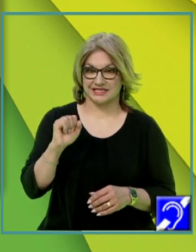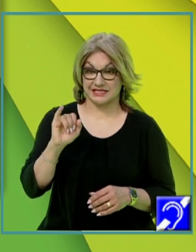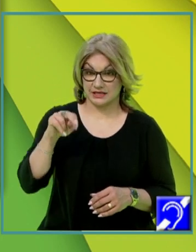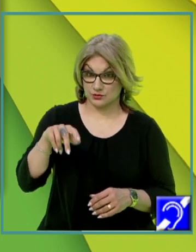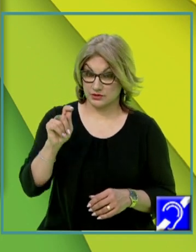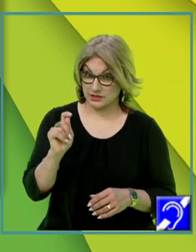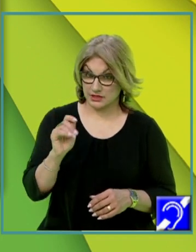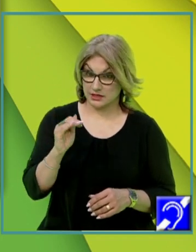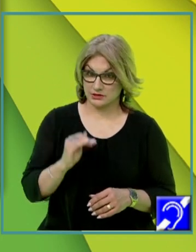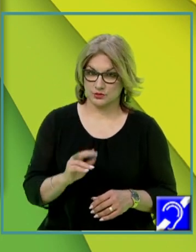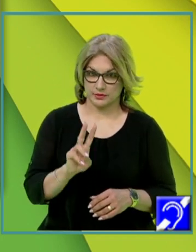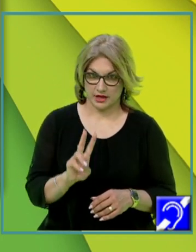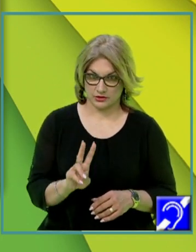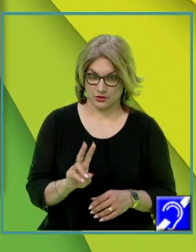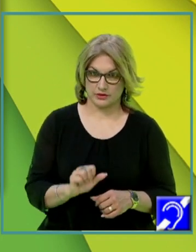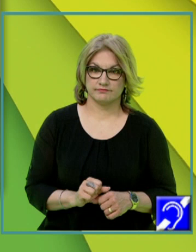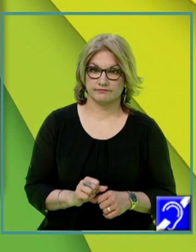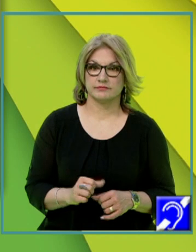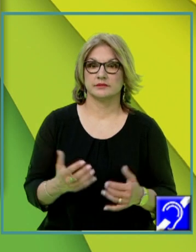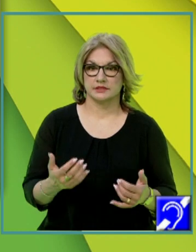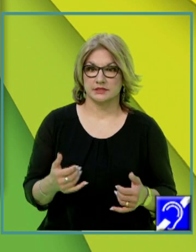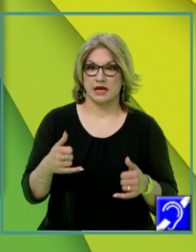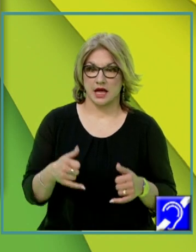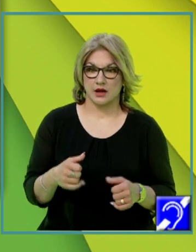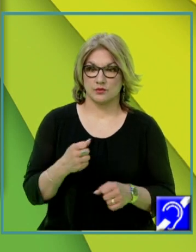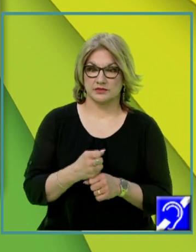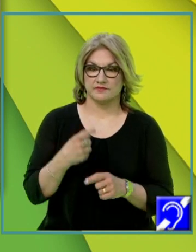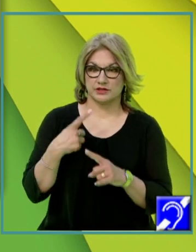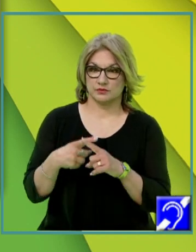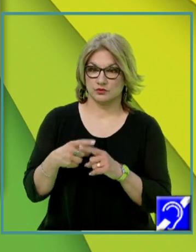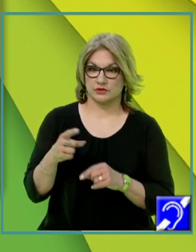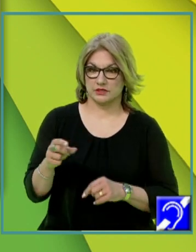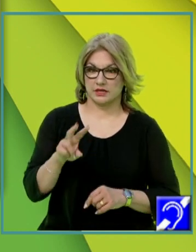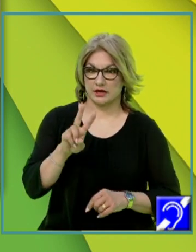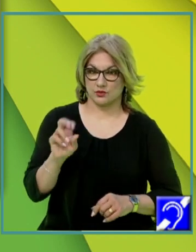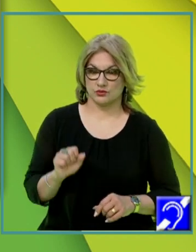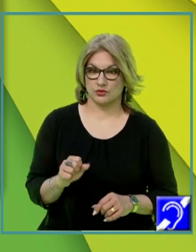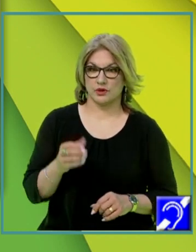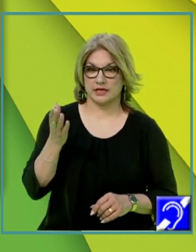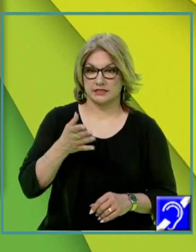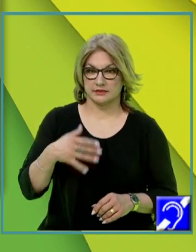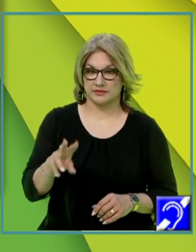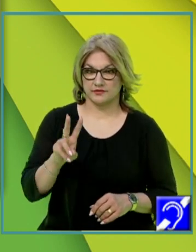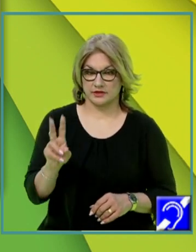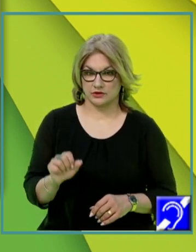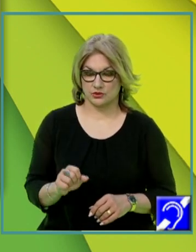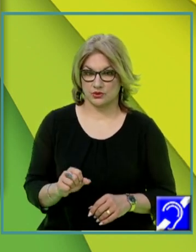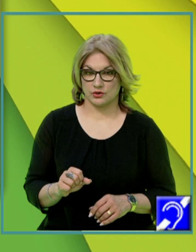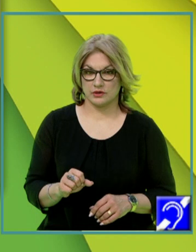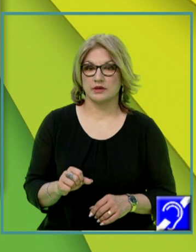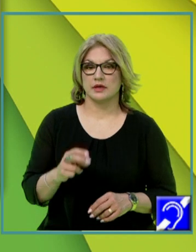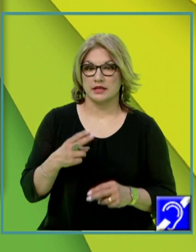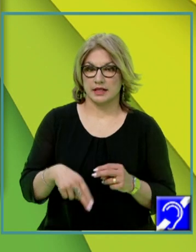totul pe 2. Și acum înmulțesc cu 2, deci se simplifică 2-ul și îmi iese că sinus de T